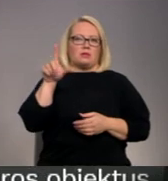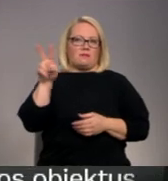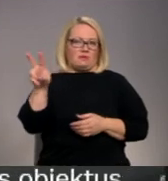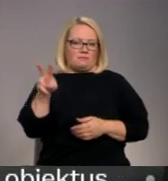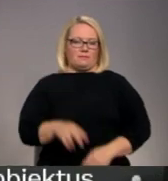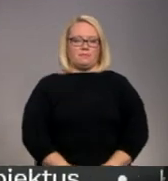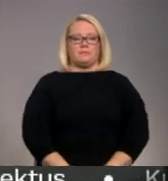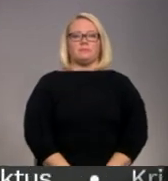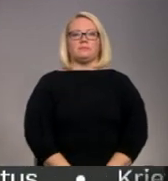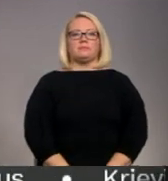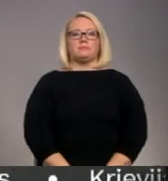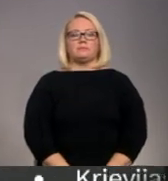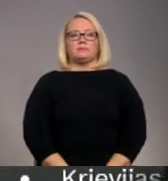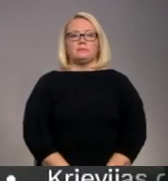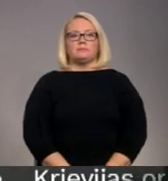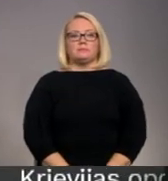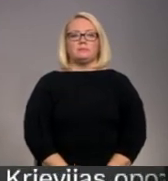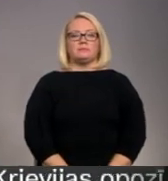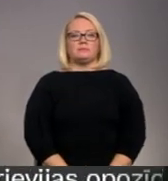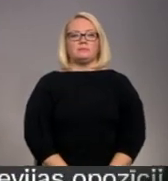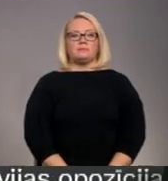Betelārmanis Rudzītis, Nikita Laksējevs, Latvijas televīzija.